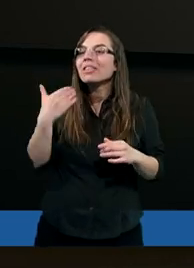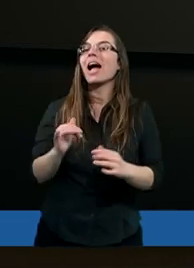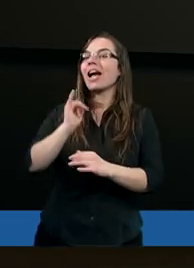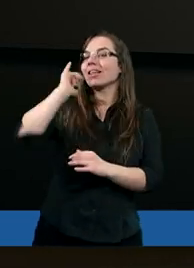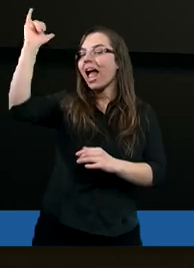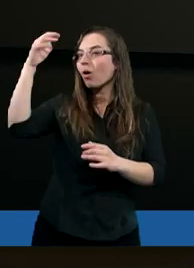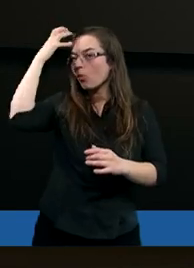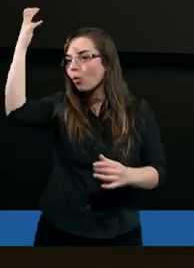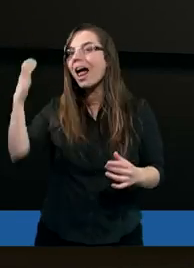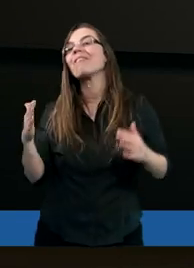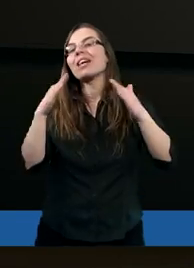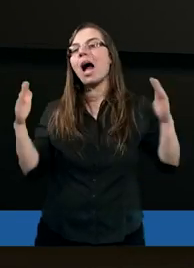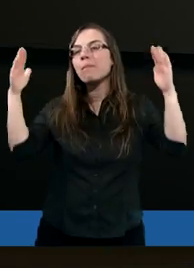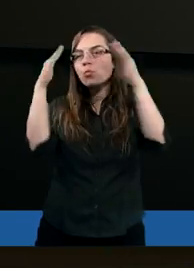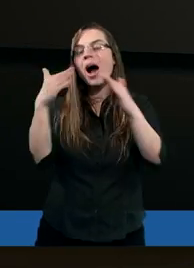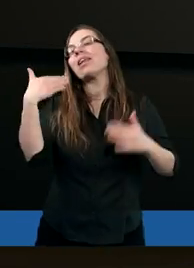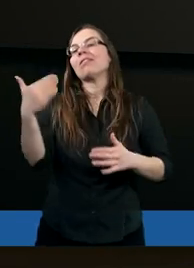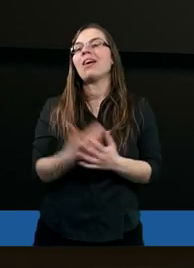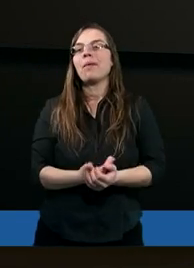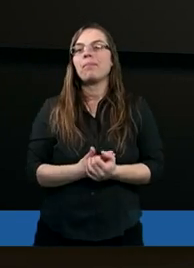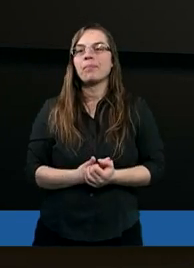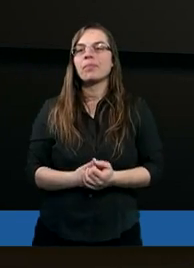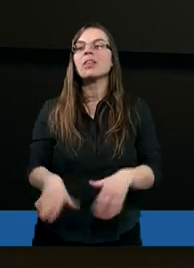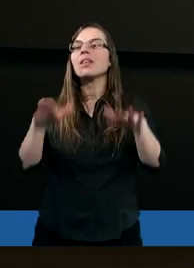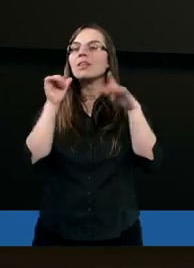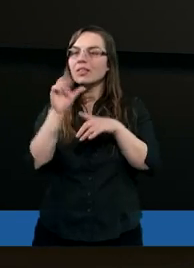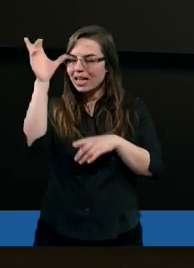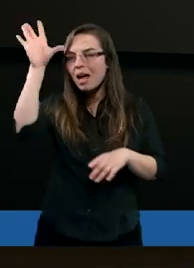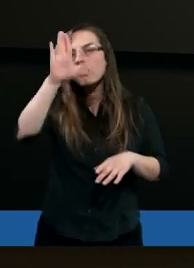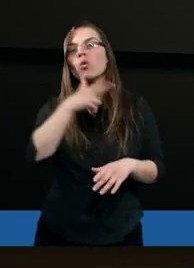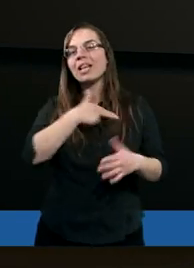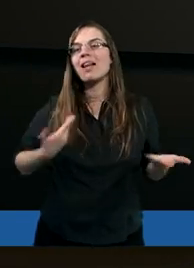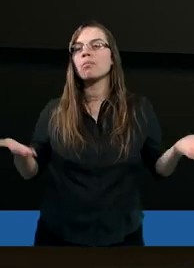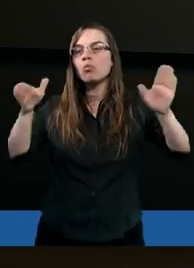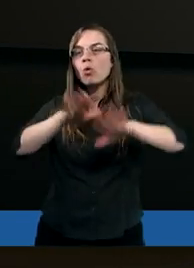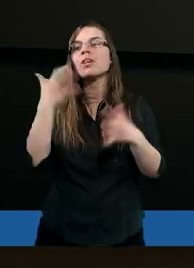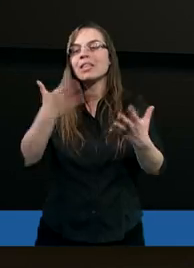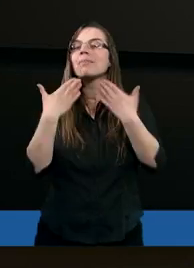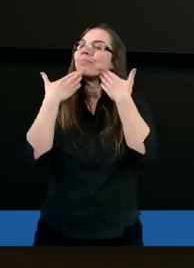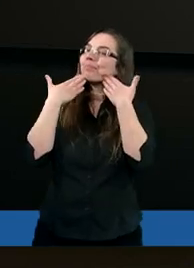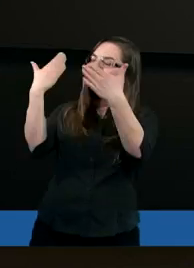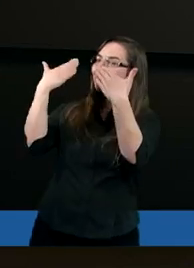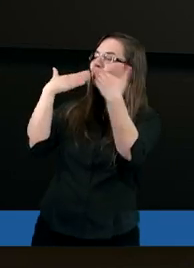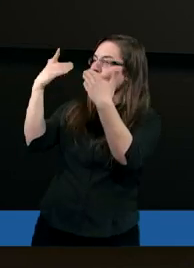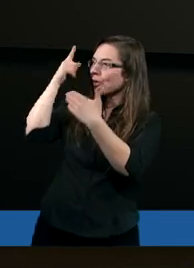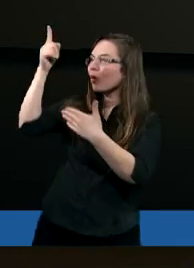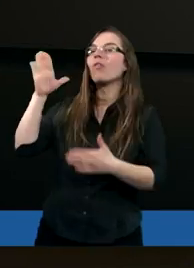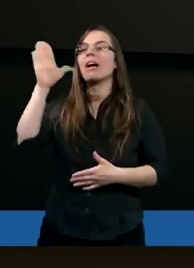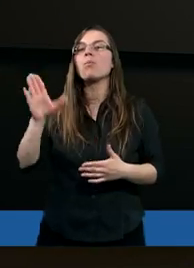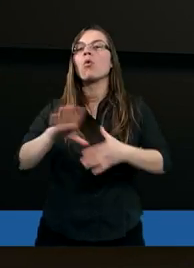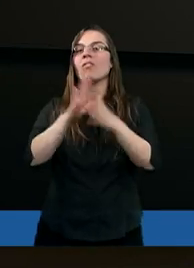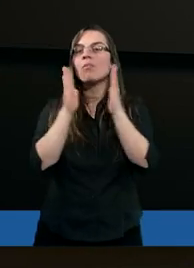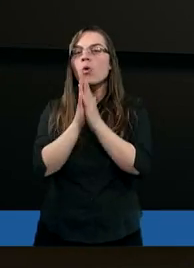Jego Królewskim Kapłaństwem. Niech Bóg nas błogosławi. Chcemy Mu podziękować też w